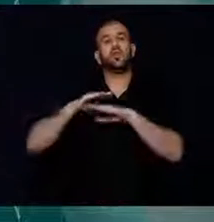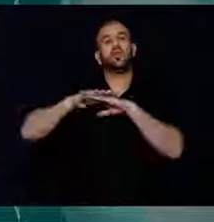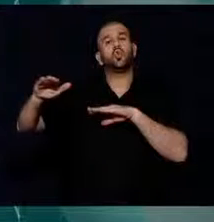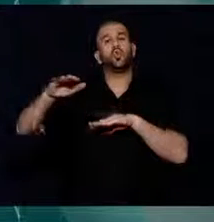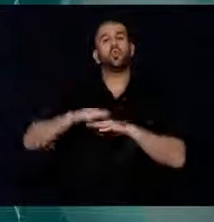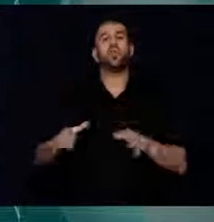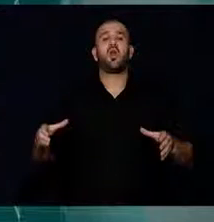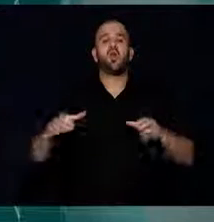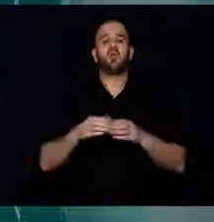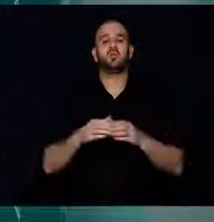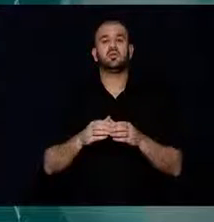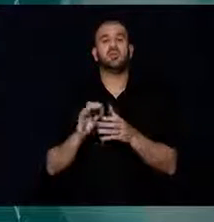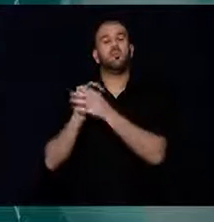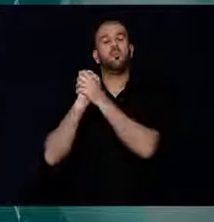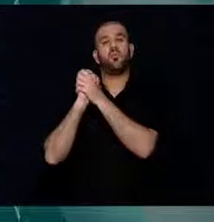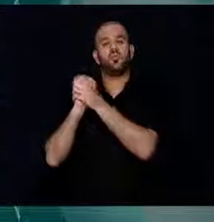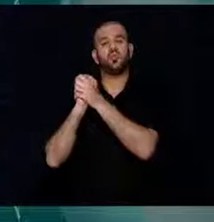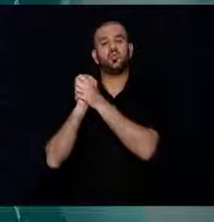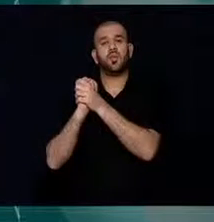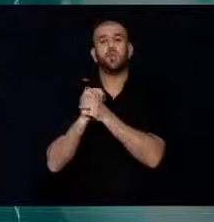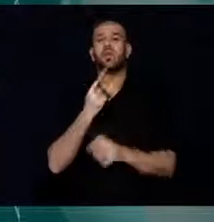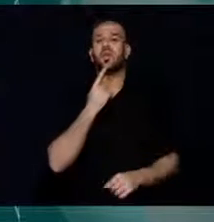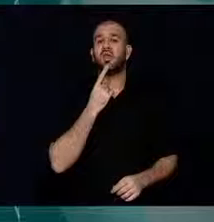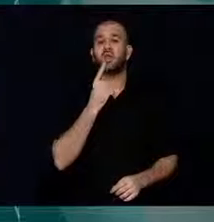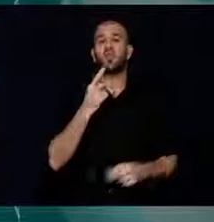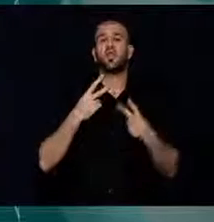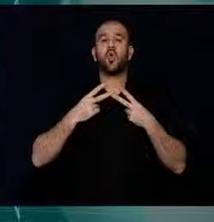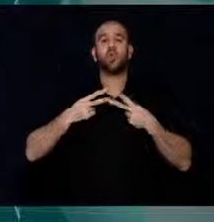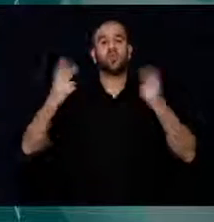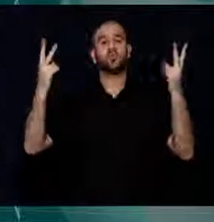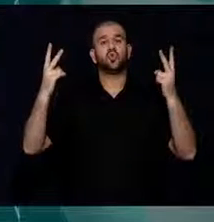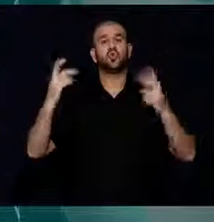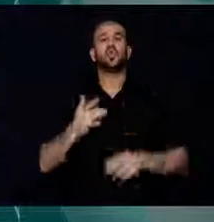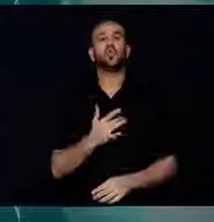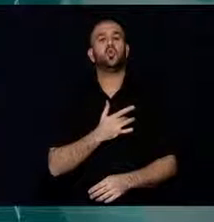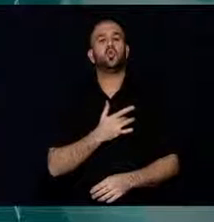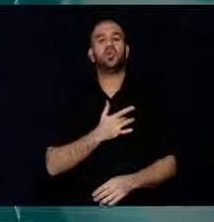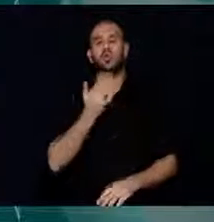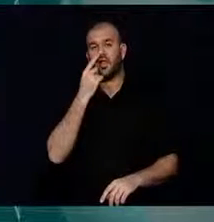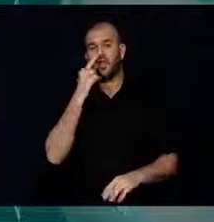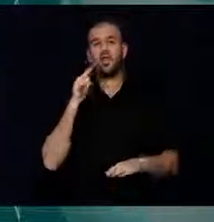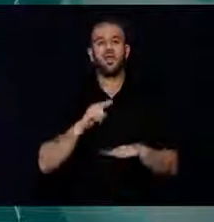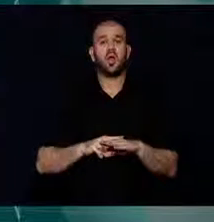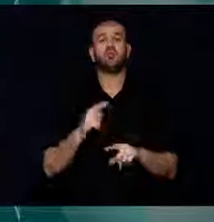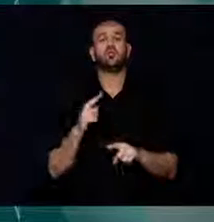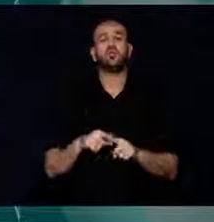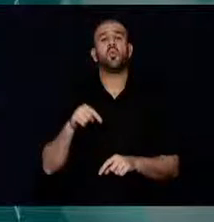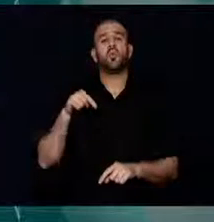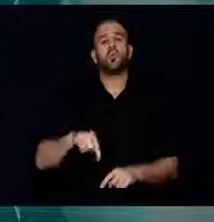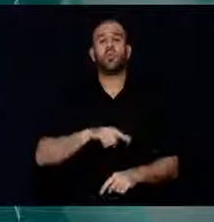ifade özgürlüğüne, yürekten inanmış ve bu uğurda mücadele etmeyi